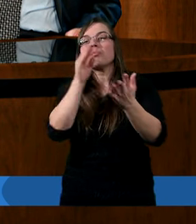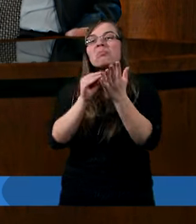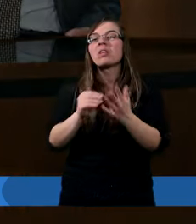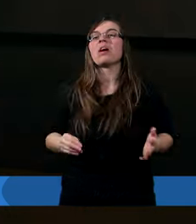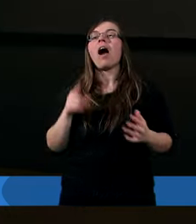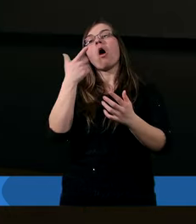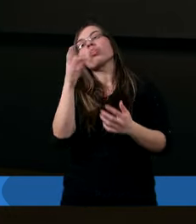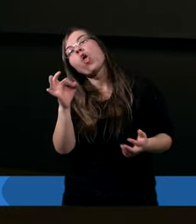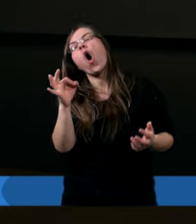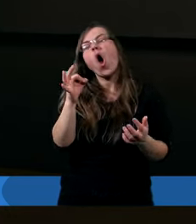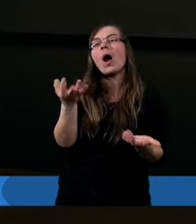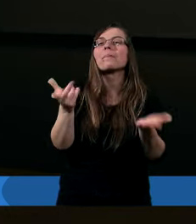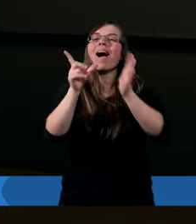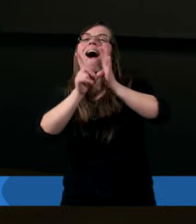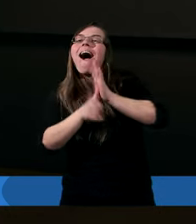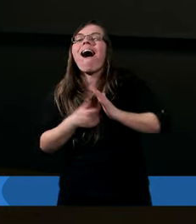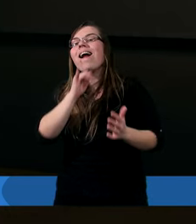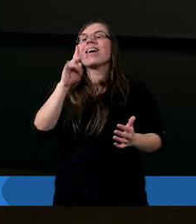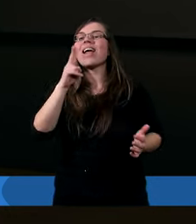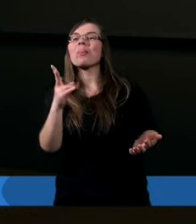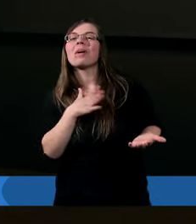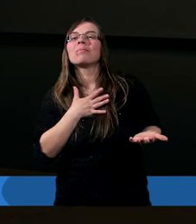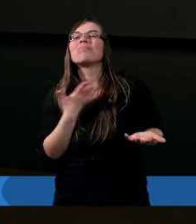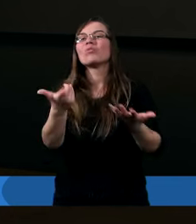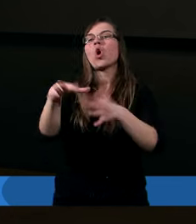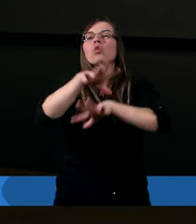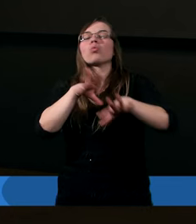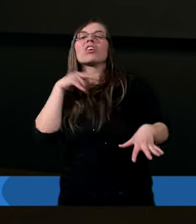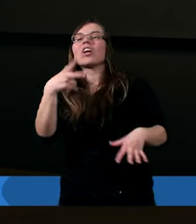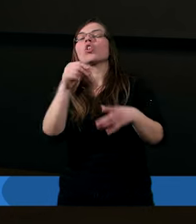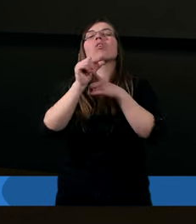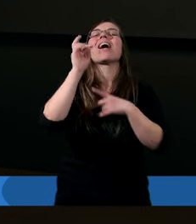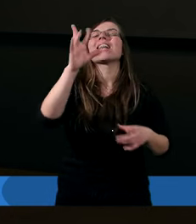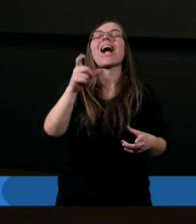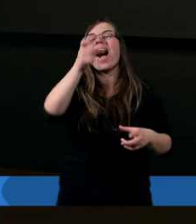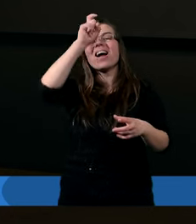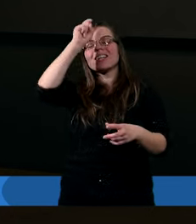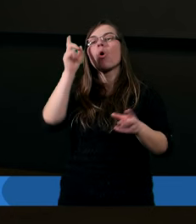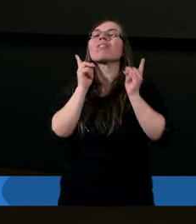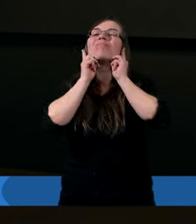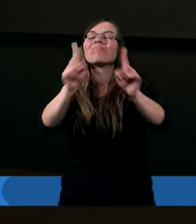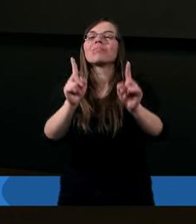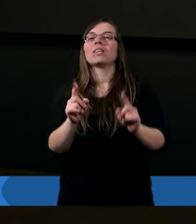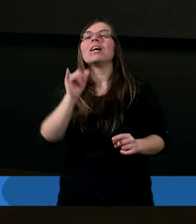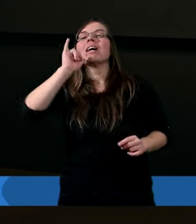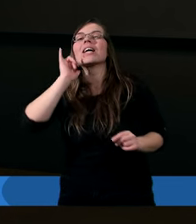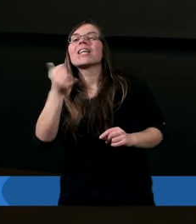i mówią no ale jednak Duch Święty to nie jest taka istota jak